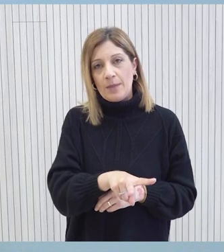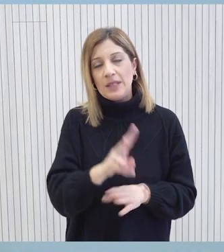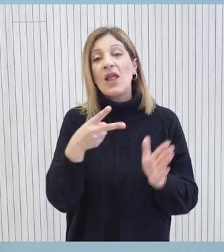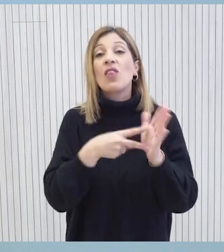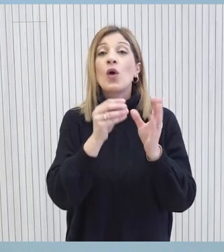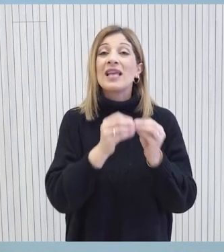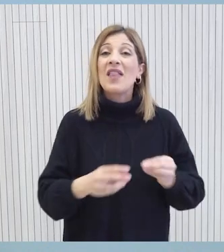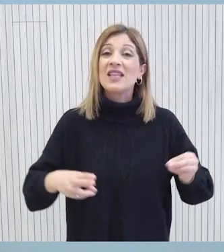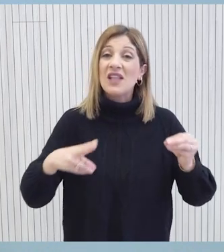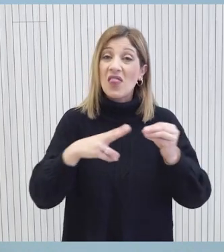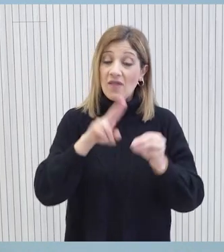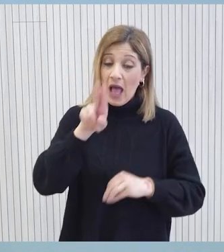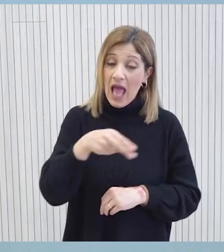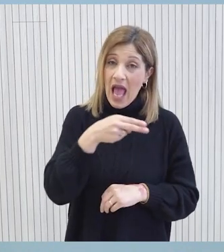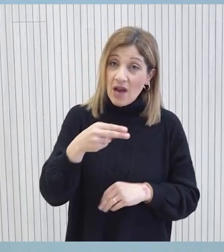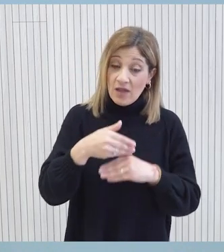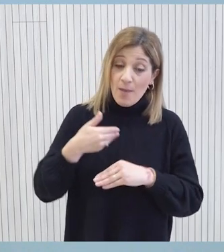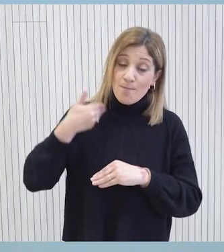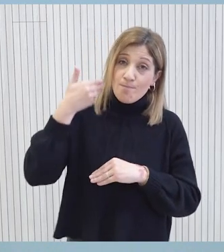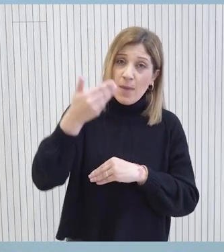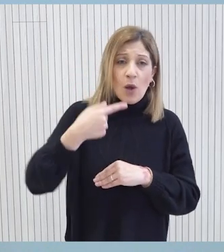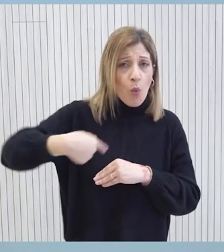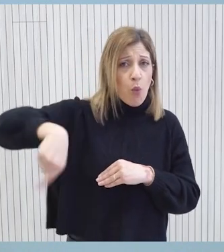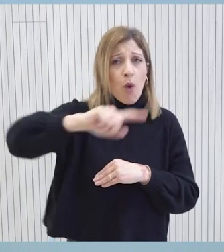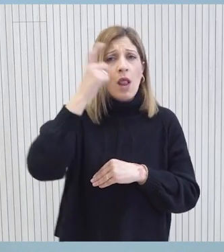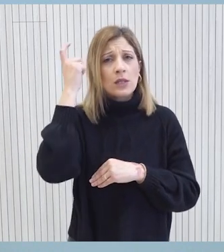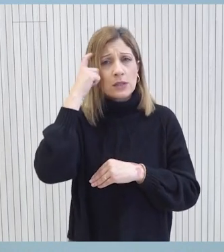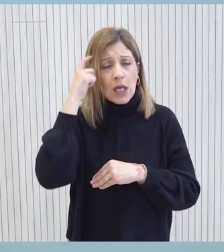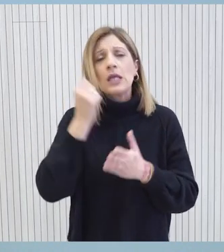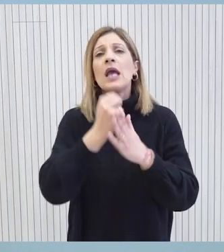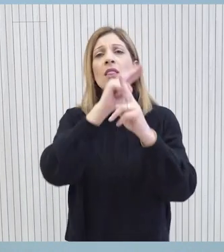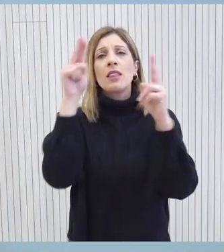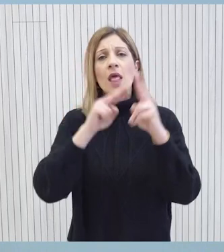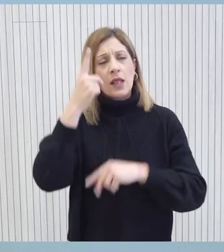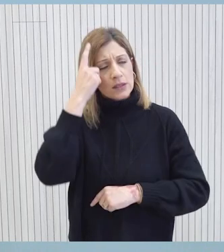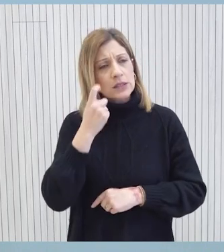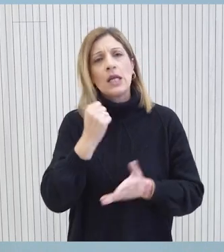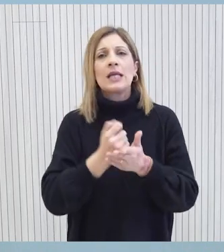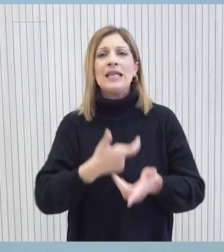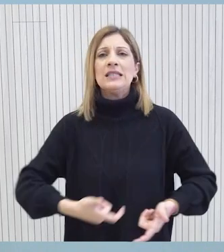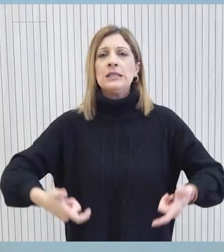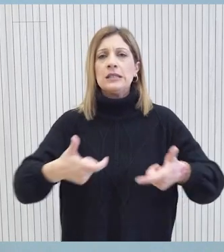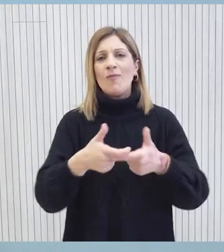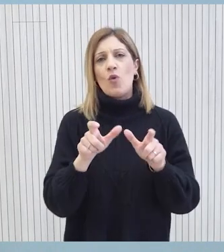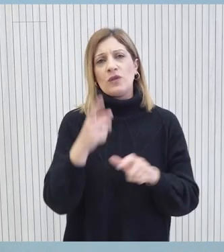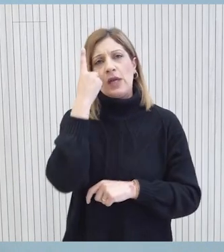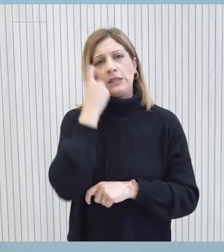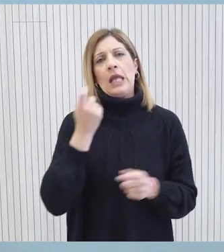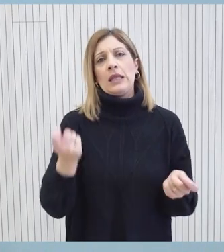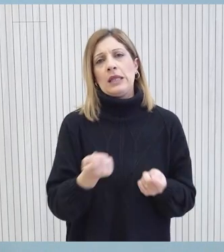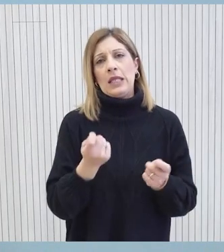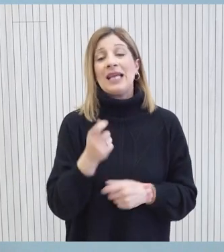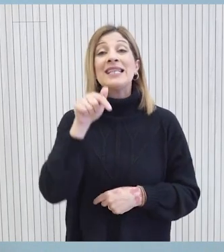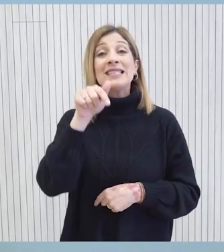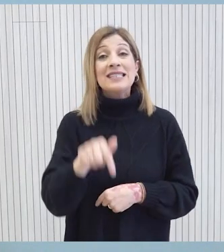στο 2017 στο κράνο Μοντανά αλλά και μετέπειτα είναι γνωστό και στην Διεθνή Κοινότητα αλλά και στο Συμβούλιο Ασφαλείας. Σχετικά διαδείματα θα γίνουν